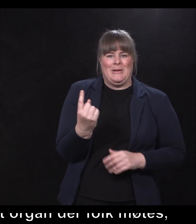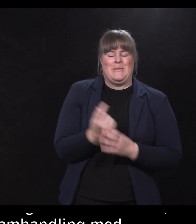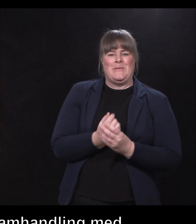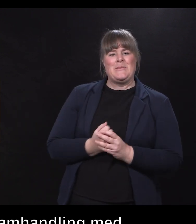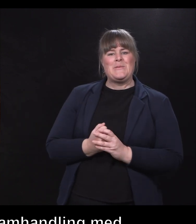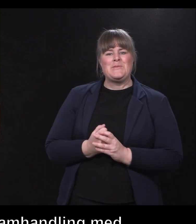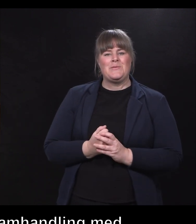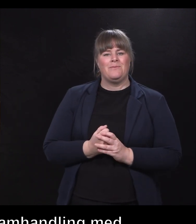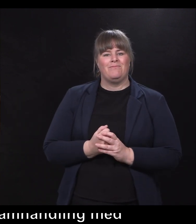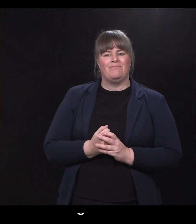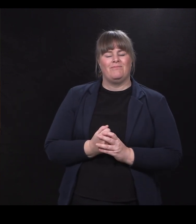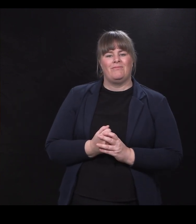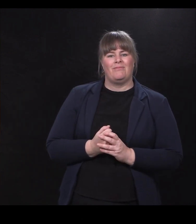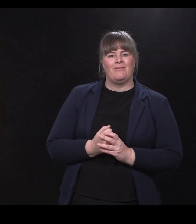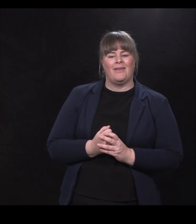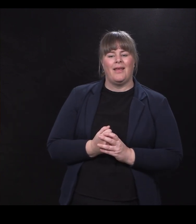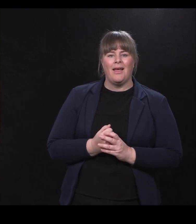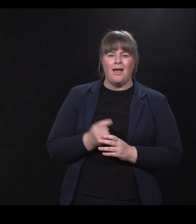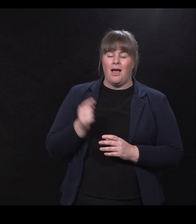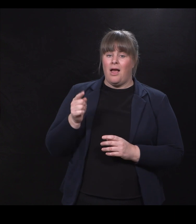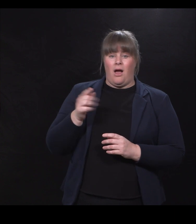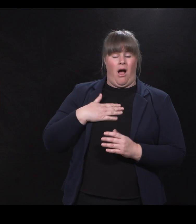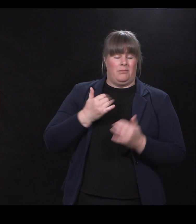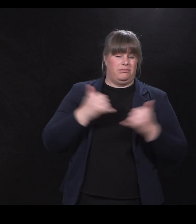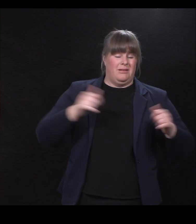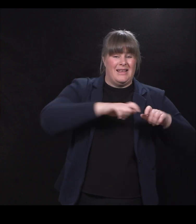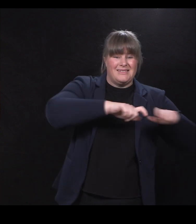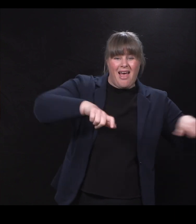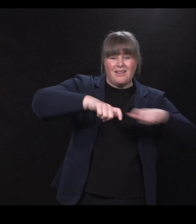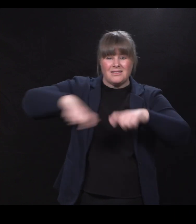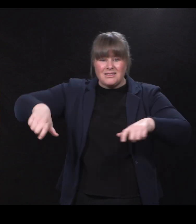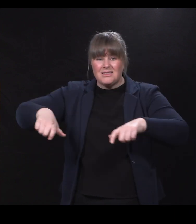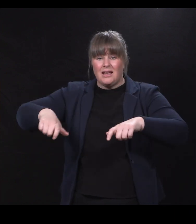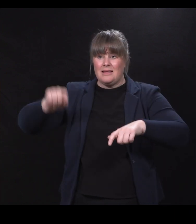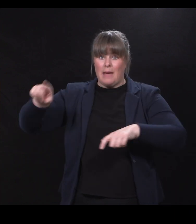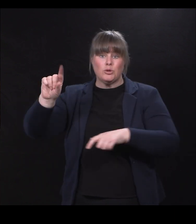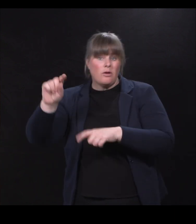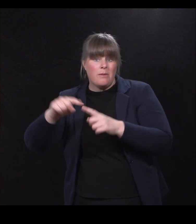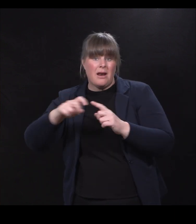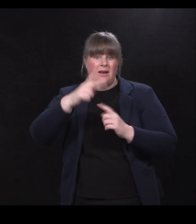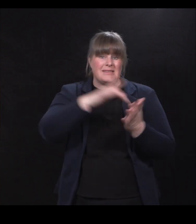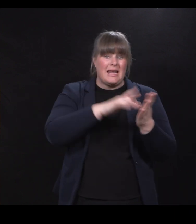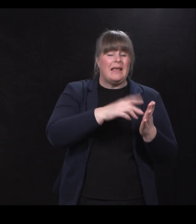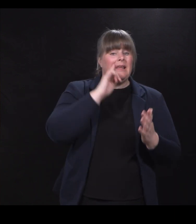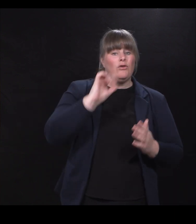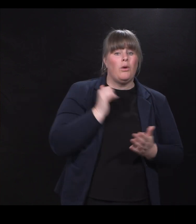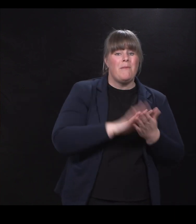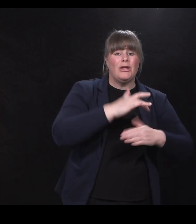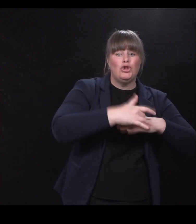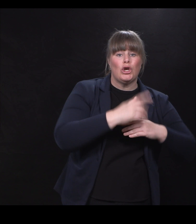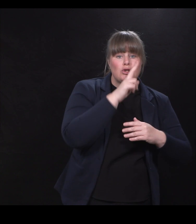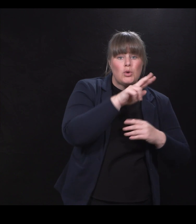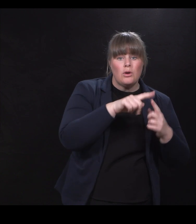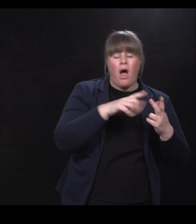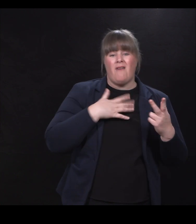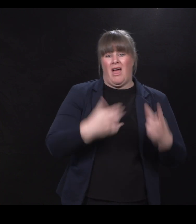Fordi her har vi Sahil, da stående på Gjonsorvet. Vi har jo masse stans og sånt, så det ikke bare på stående vi er. Altså, vi er overalt, og i fjor var vi på Dyskunn. Vi har vært i Gvarv og presset